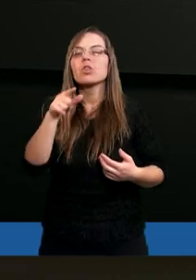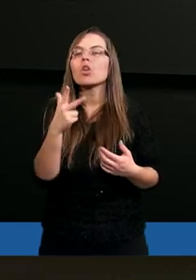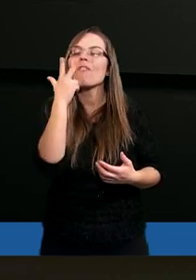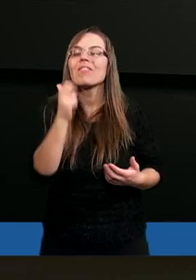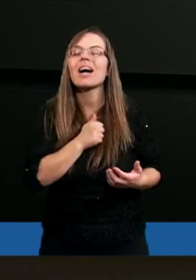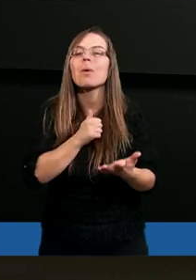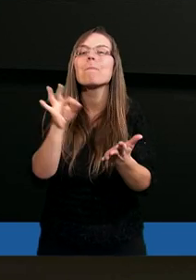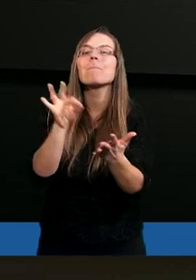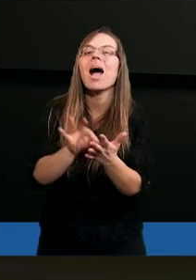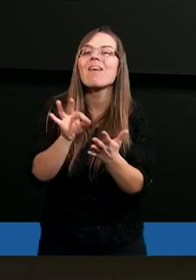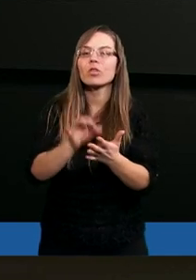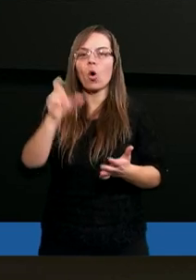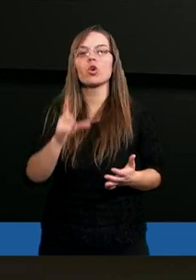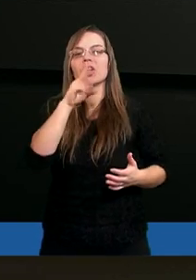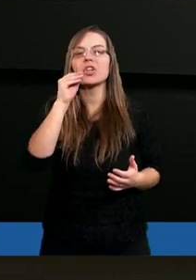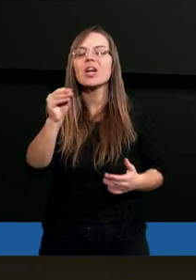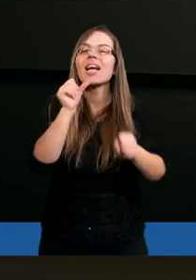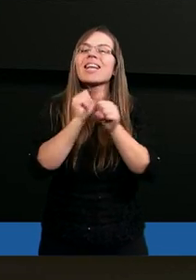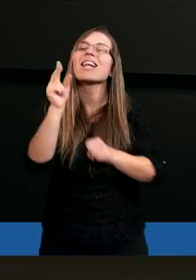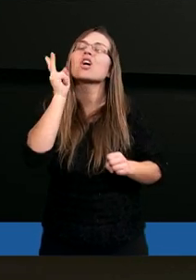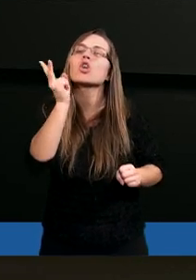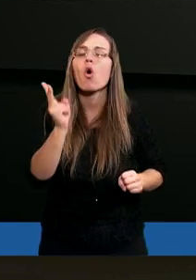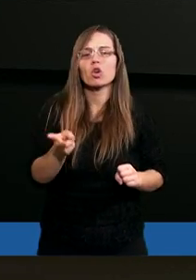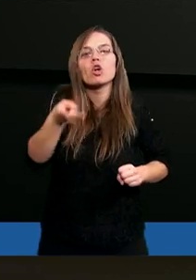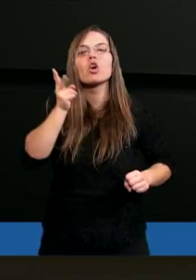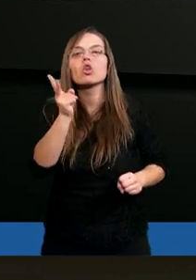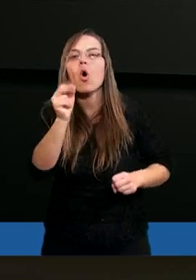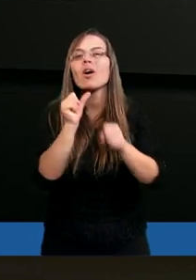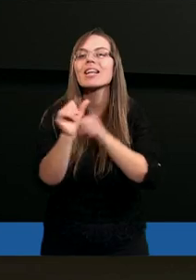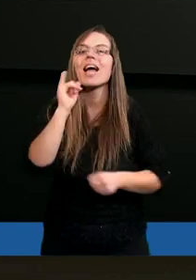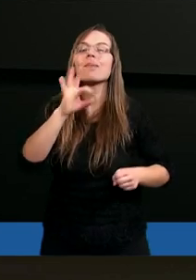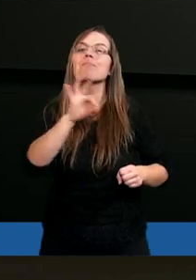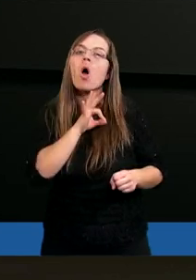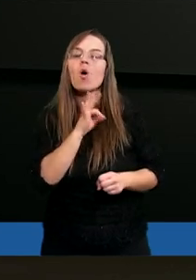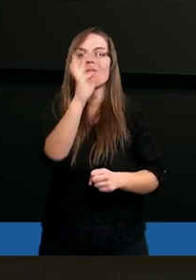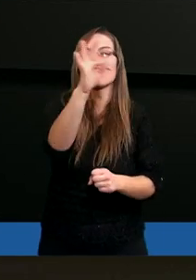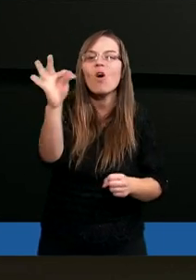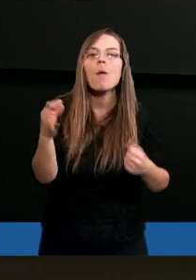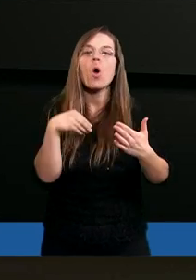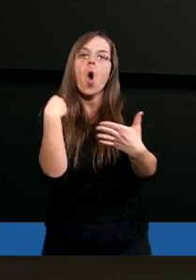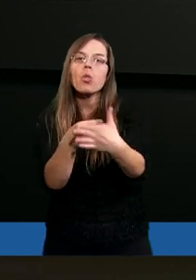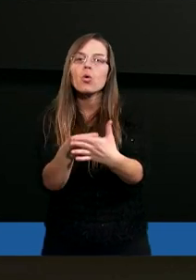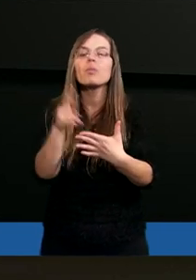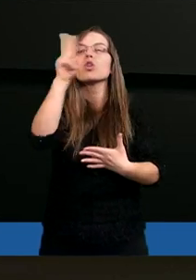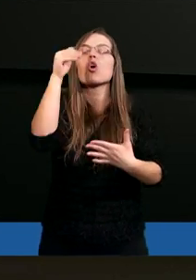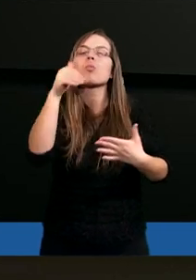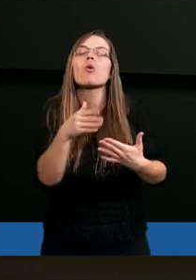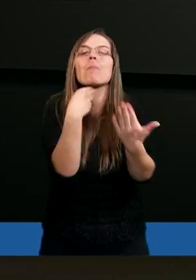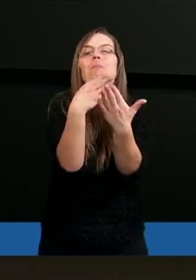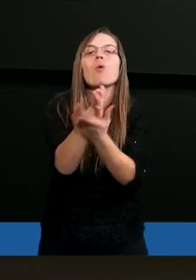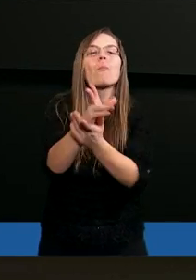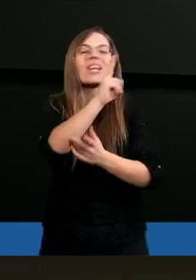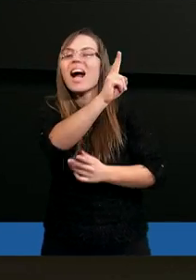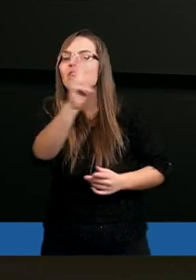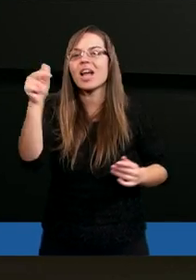Wyraża tę pewność, że jest ktoś, kto jest Jego Odkupicielem. Ktoś, kto może Jemu pomóc.